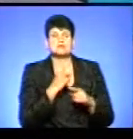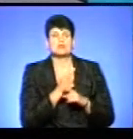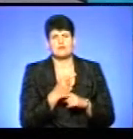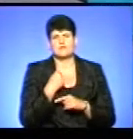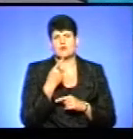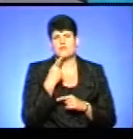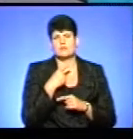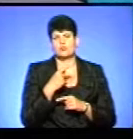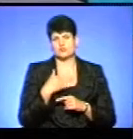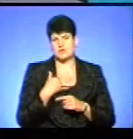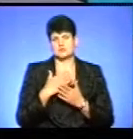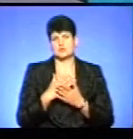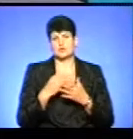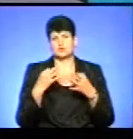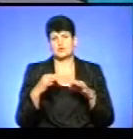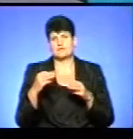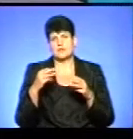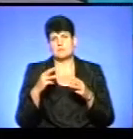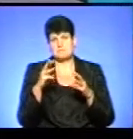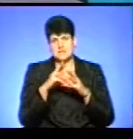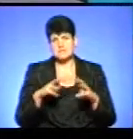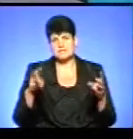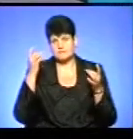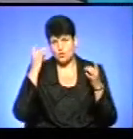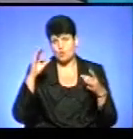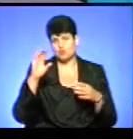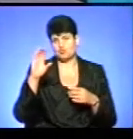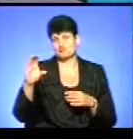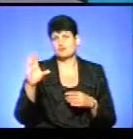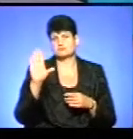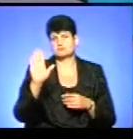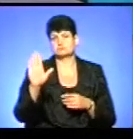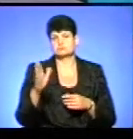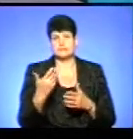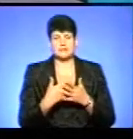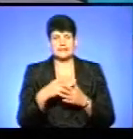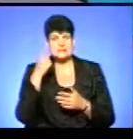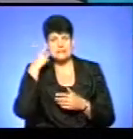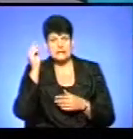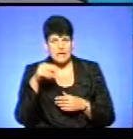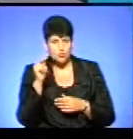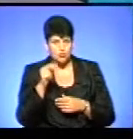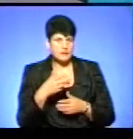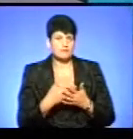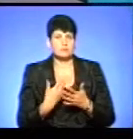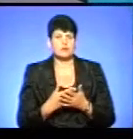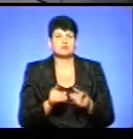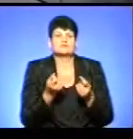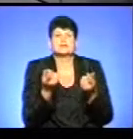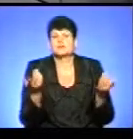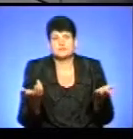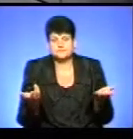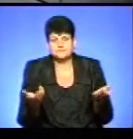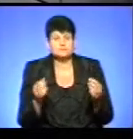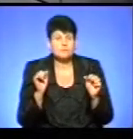показують. В нас є дозвіл Міністерства культури, там якийсь цирк, може, з Китаю приїхав, чи ще звідки, як от каже пан Олександр. Можливо, там